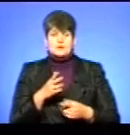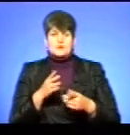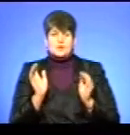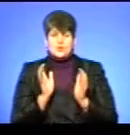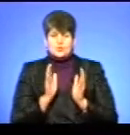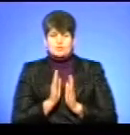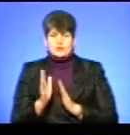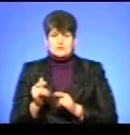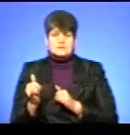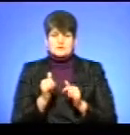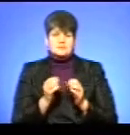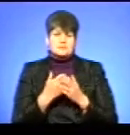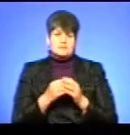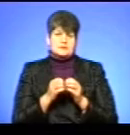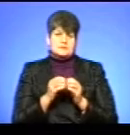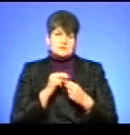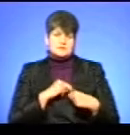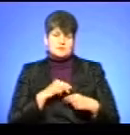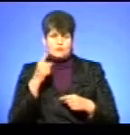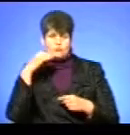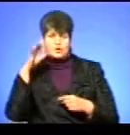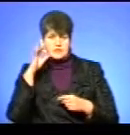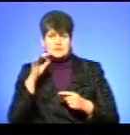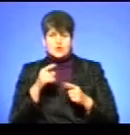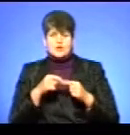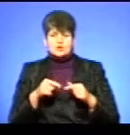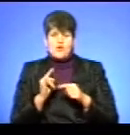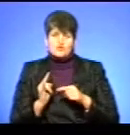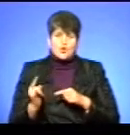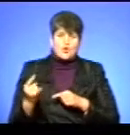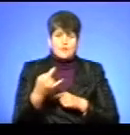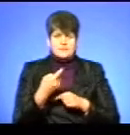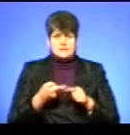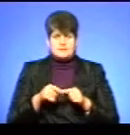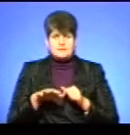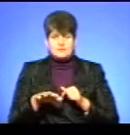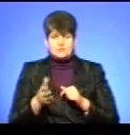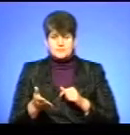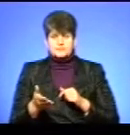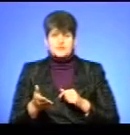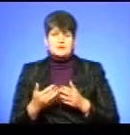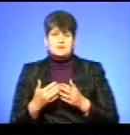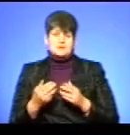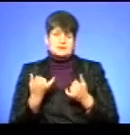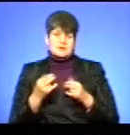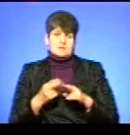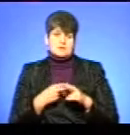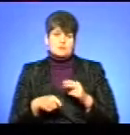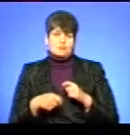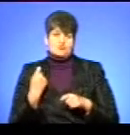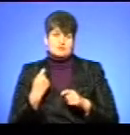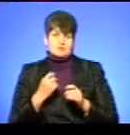забезпечують близько 10 працівників поліції. Організовано об'їзд обмеженої ділянки території. Наразі без порушень публічного порядку.